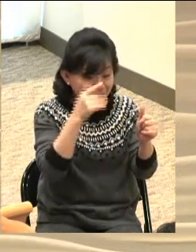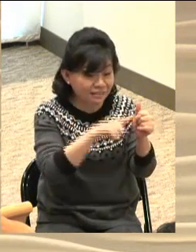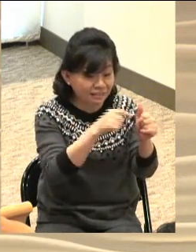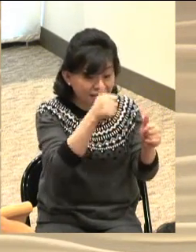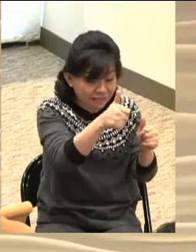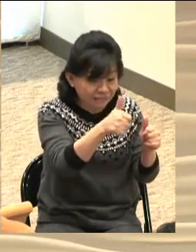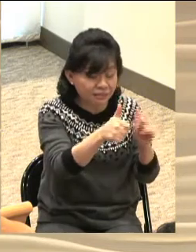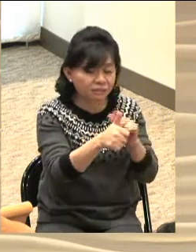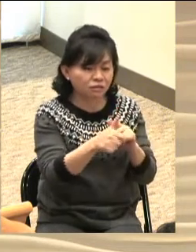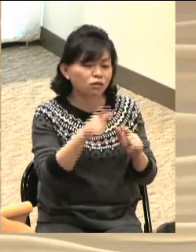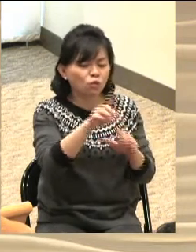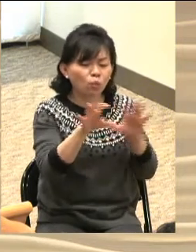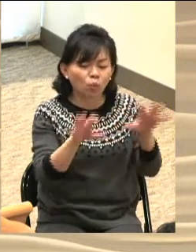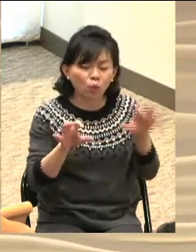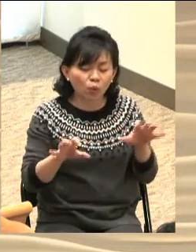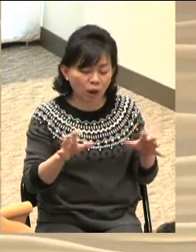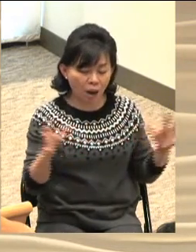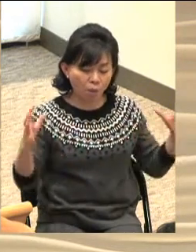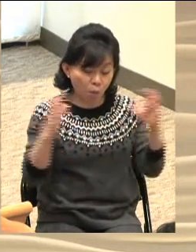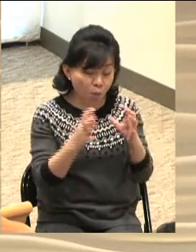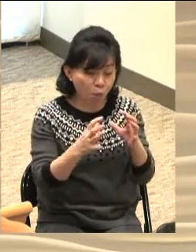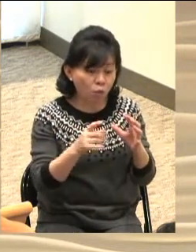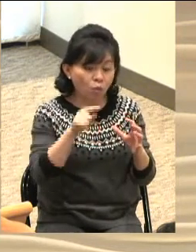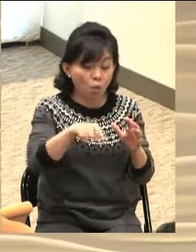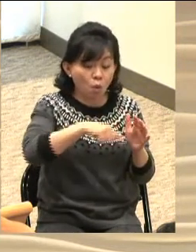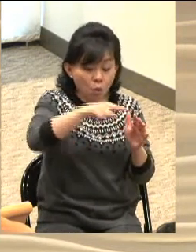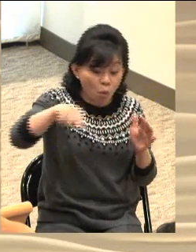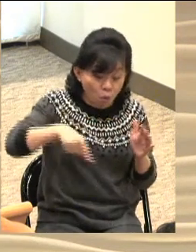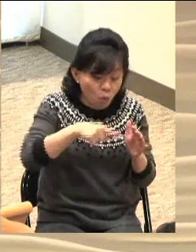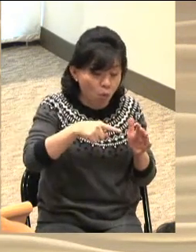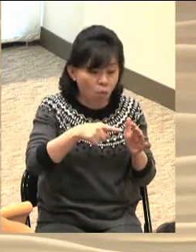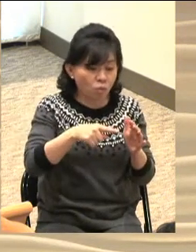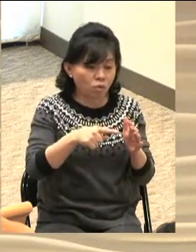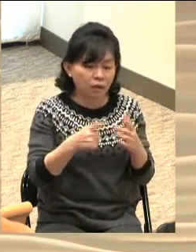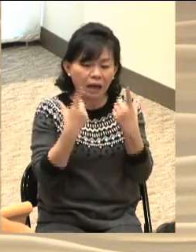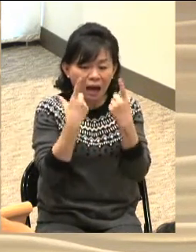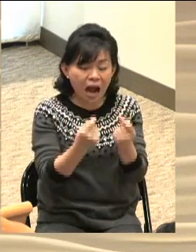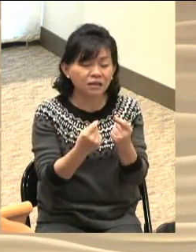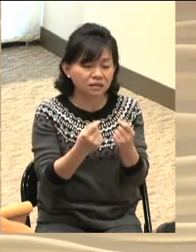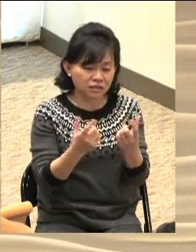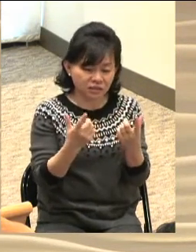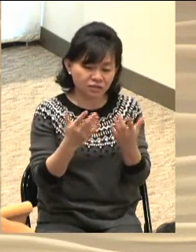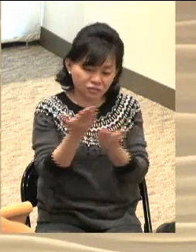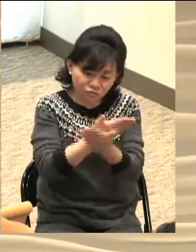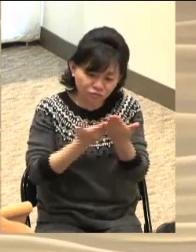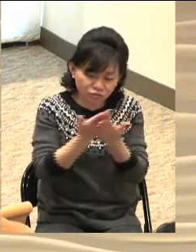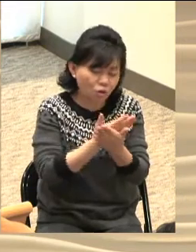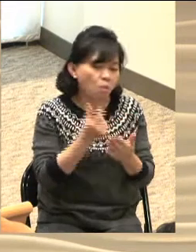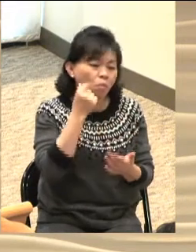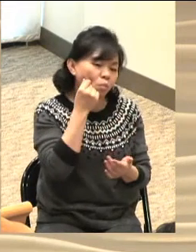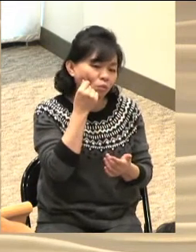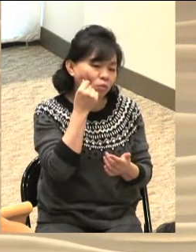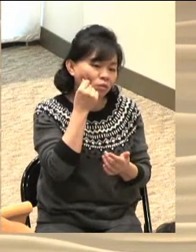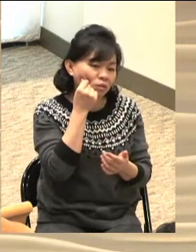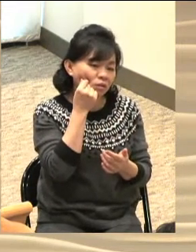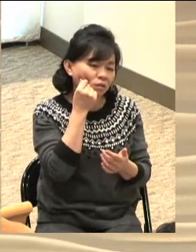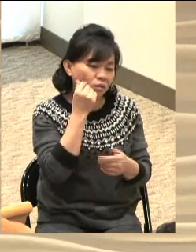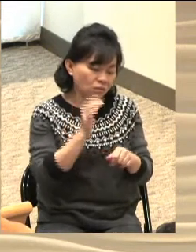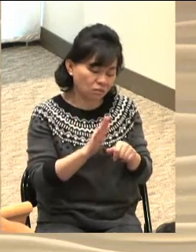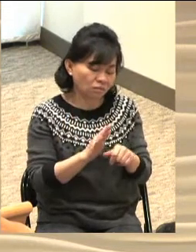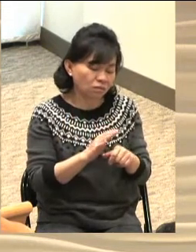그 또래들이 모여있는 셀그룹에서 적응을 못하는 것이 문제였던 것입니다